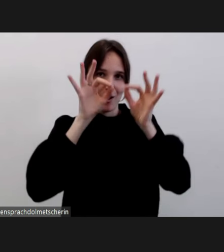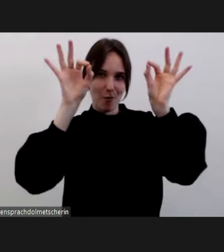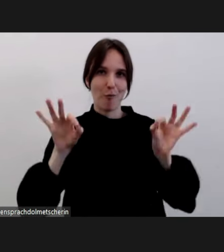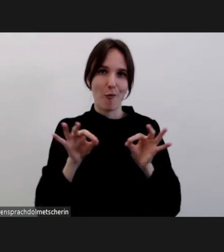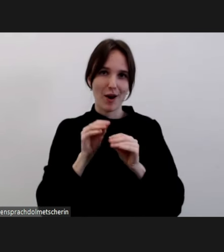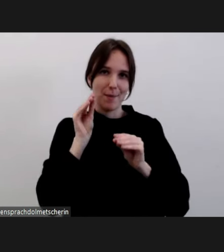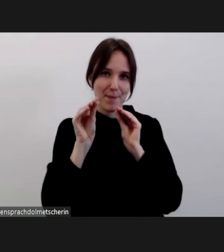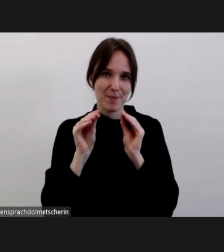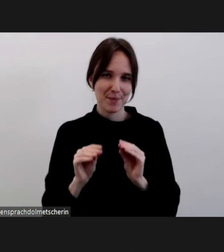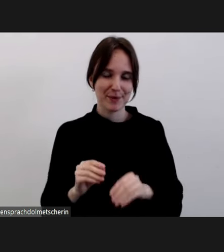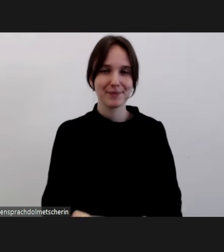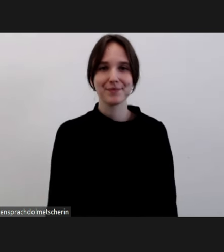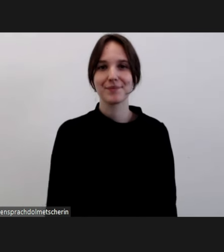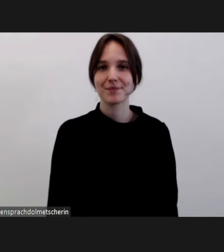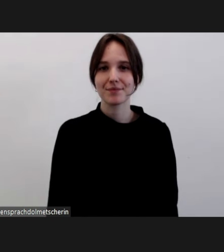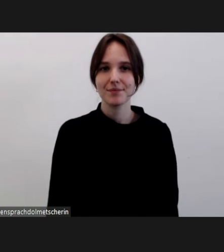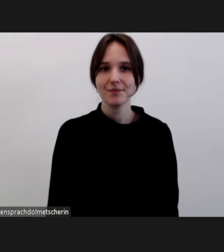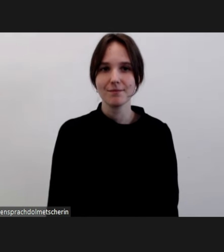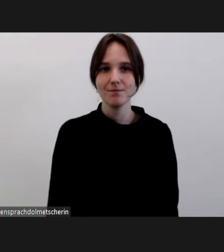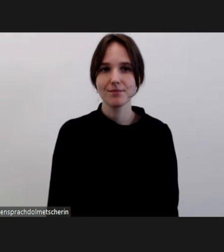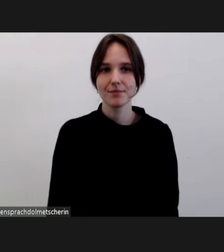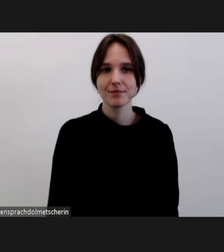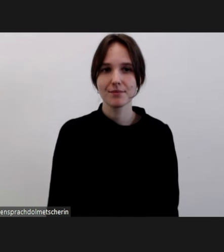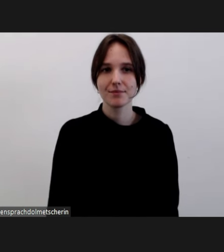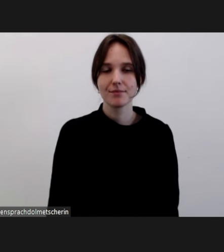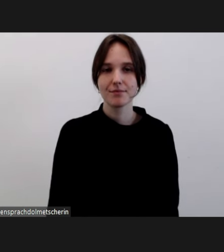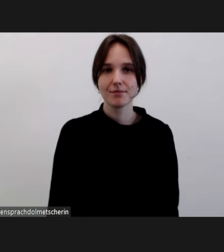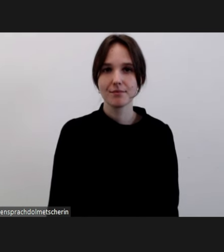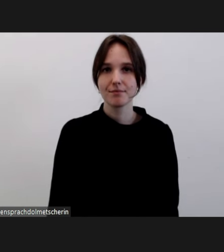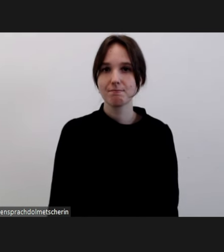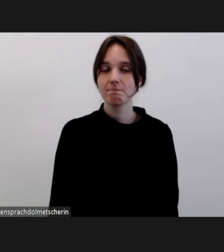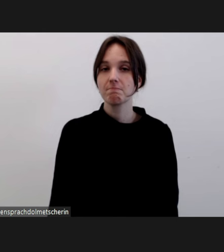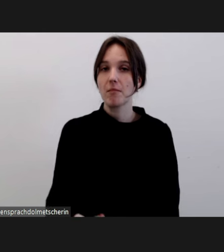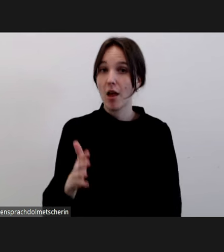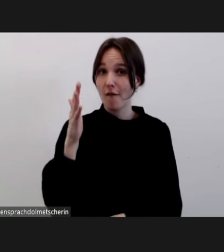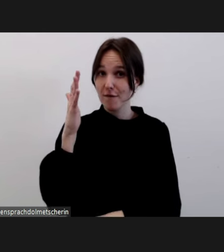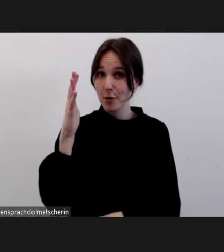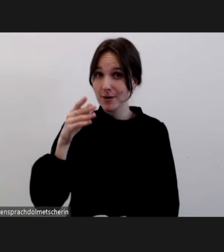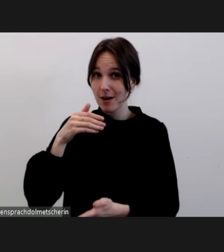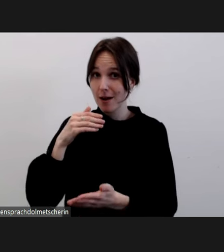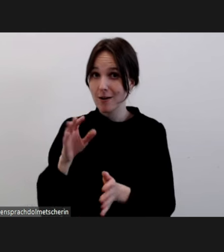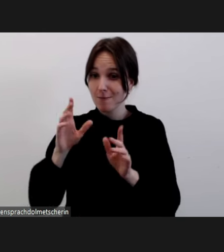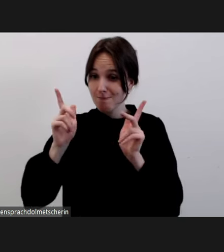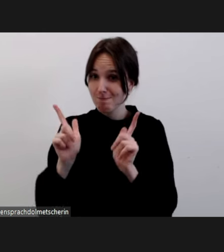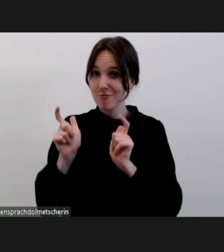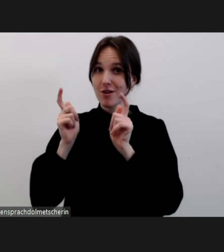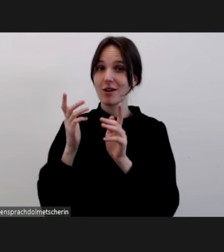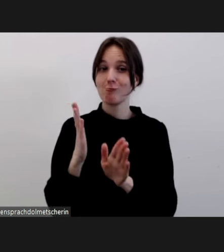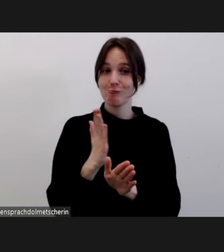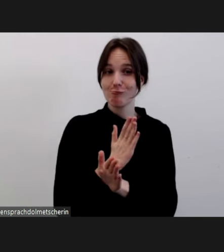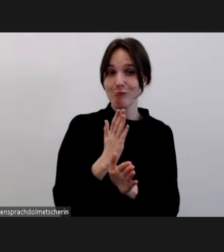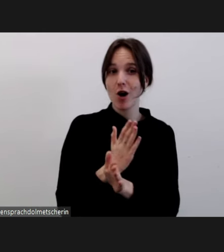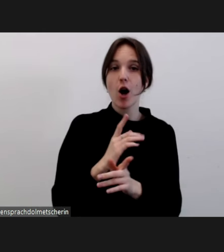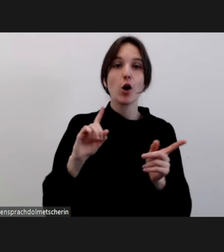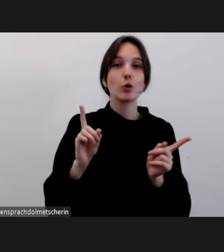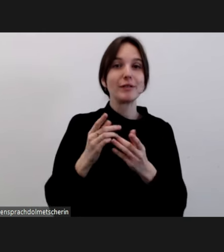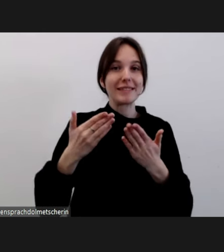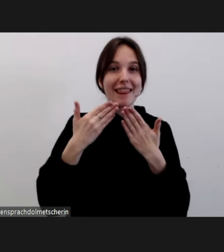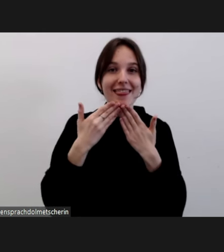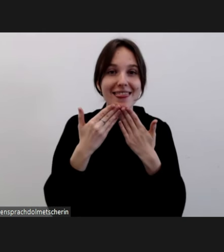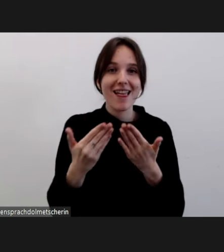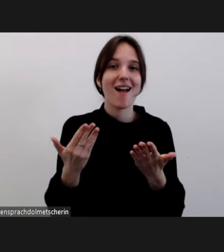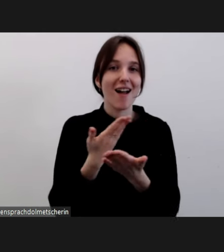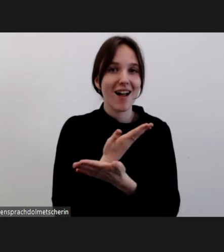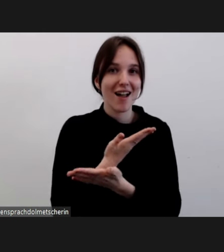Bevor ich nun an das Team der Meldestelle für den Vortrag übergebe, möchte ich mich ganz herzlich bei allen bedanken,